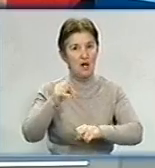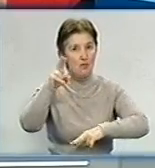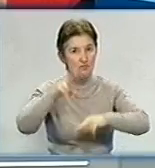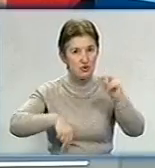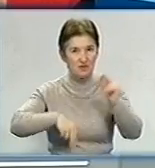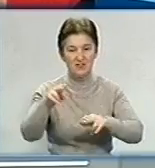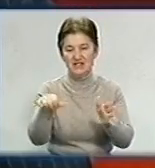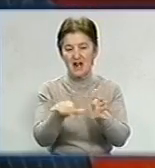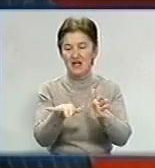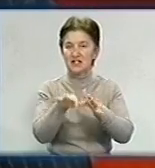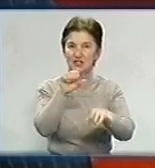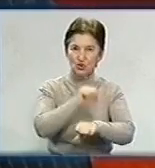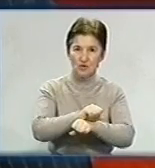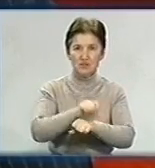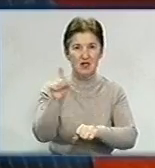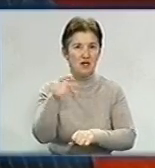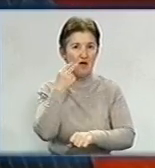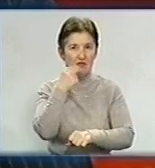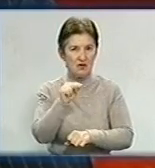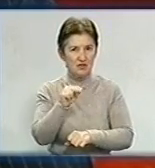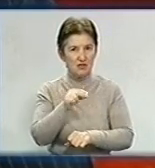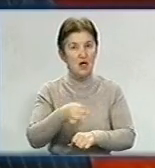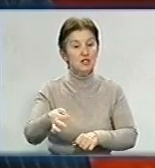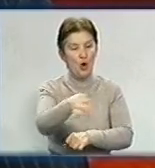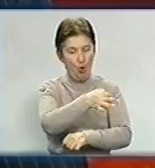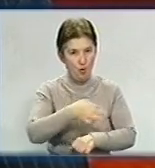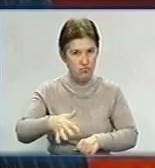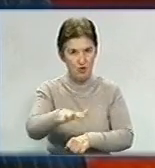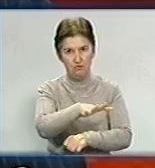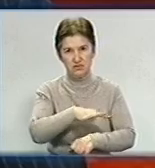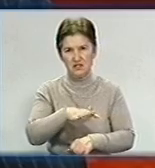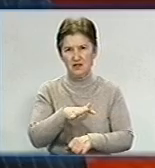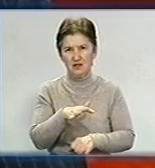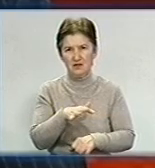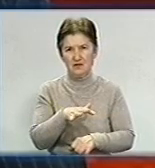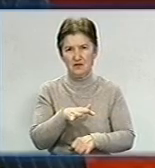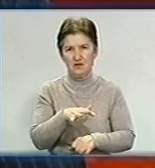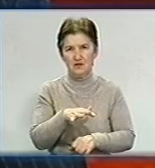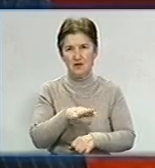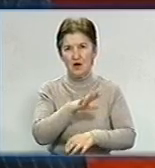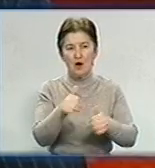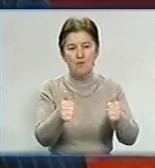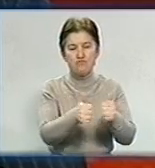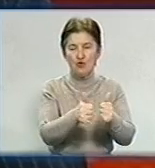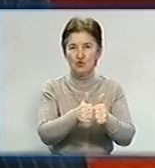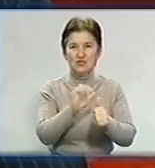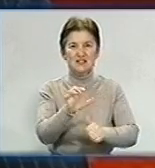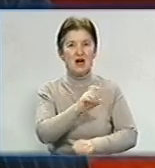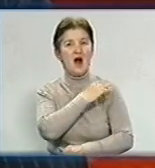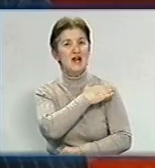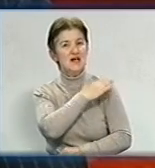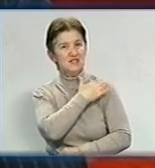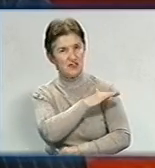борту розрізу. Це найкращий світовий досвід. На території області? На території області, прямо поруч з Олександрією, поруч з цим розрізом, яка буде